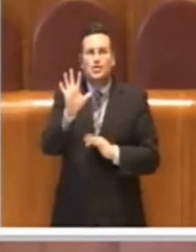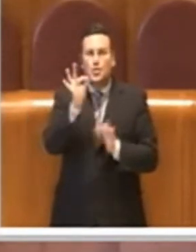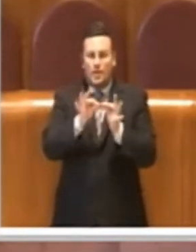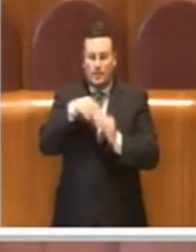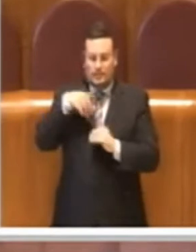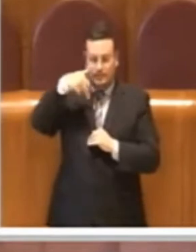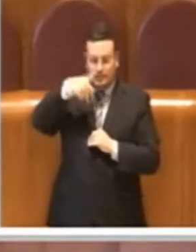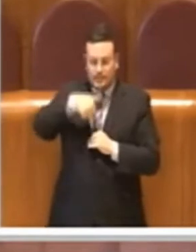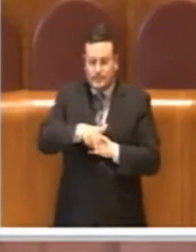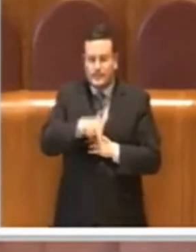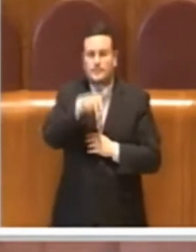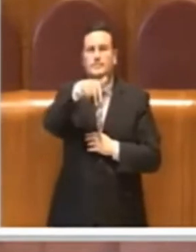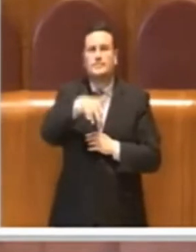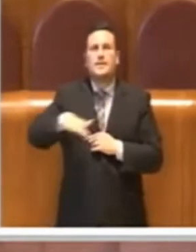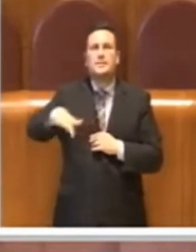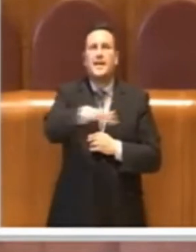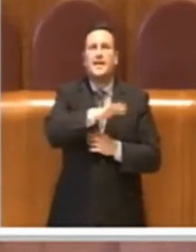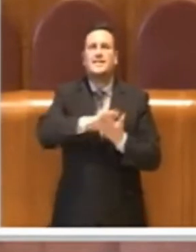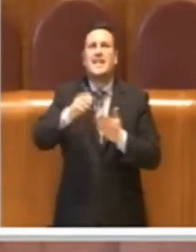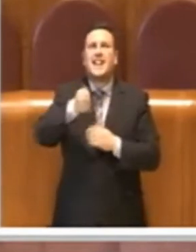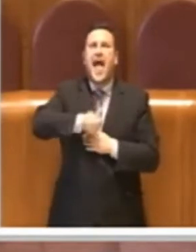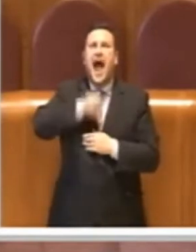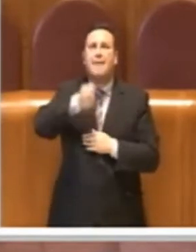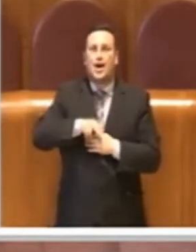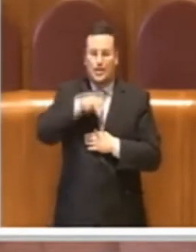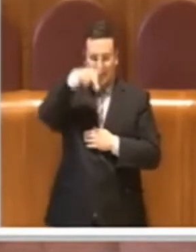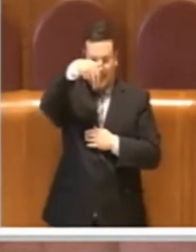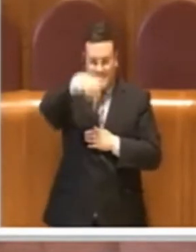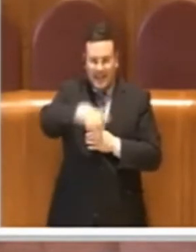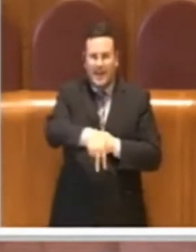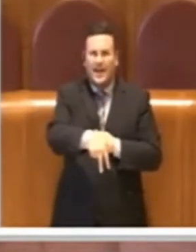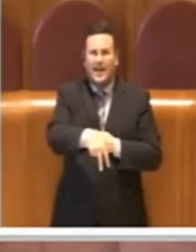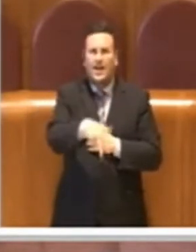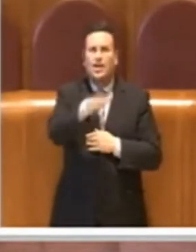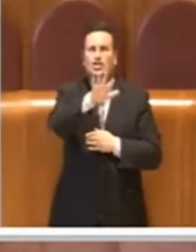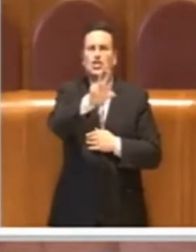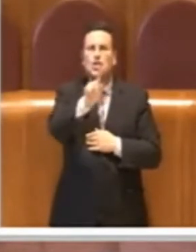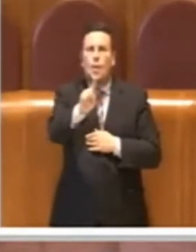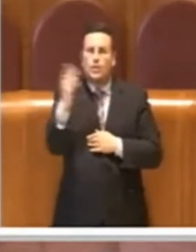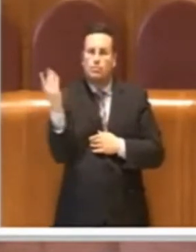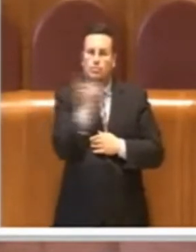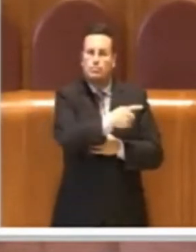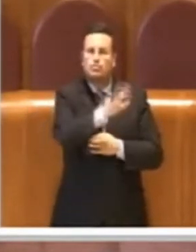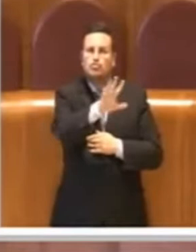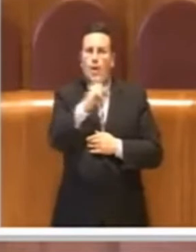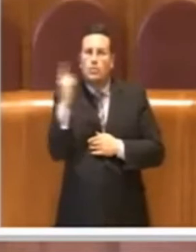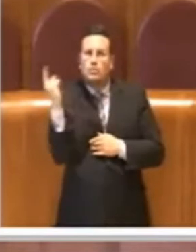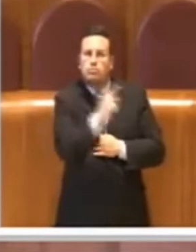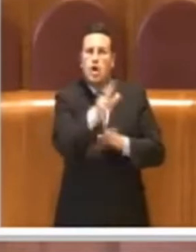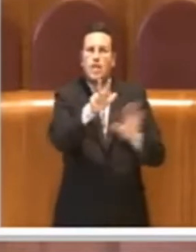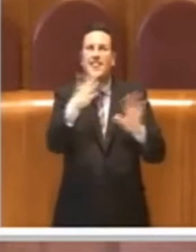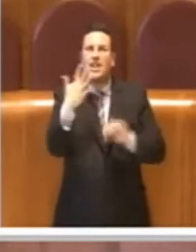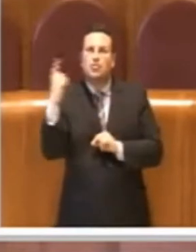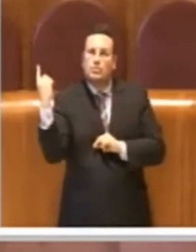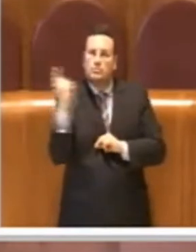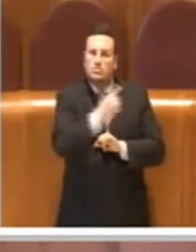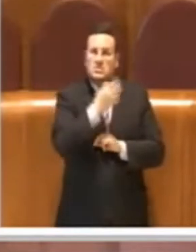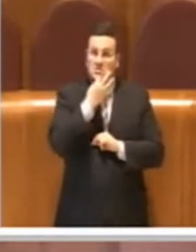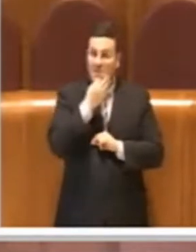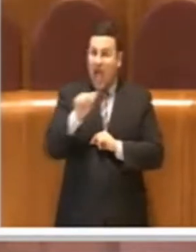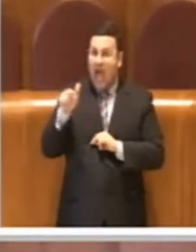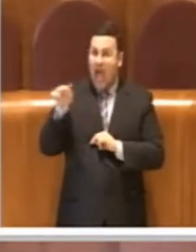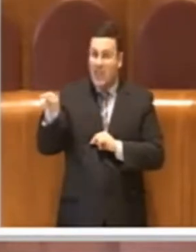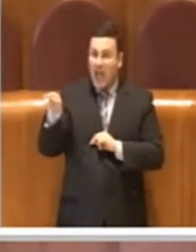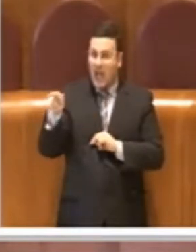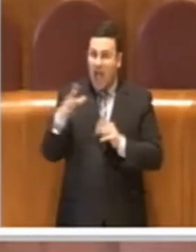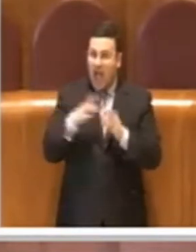a piedi Piazza Santi Apostoli, sono passati 2.51 e 1.85, quindi possiamo dire che ATAC ha fatto il suo dovere, poi magari